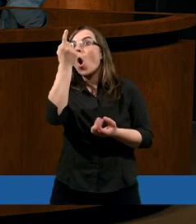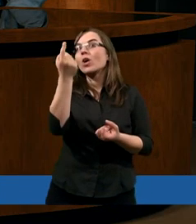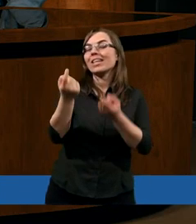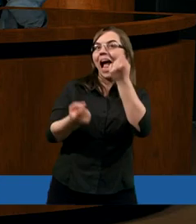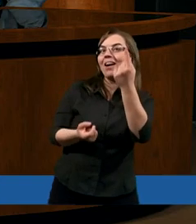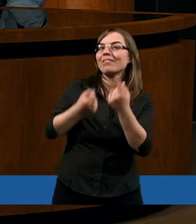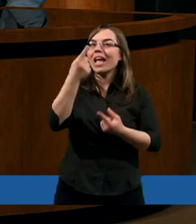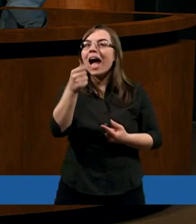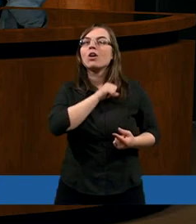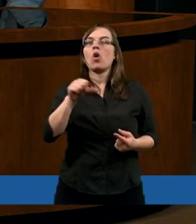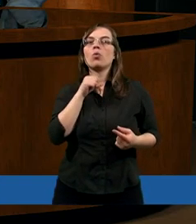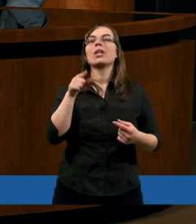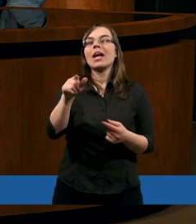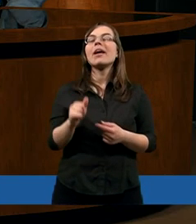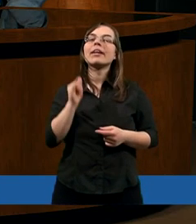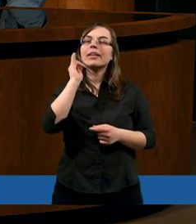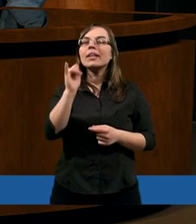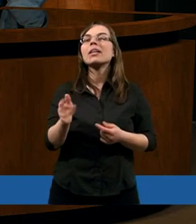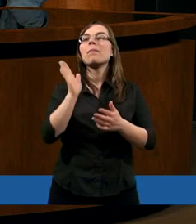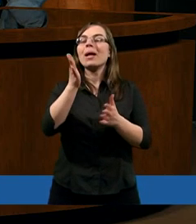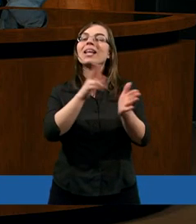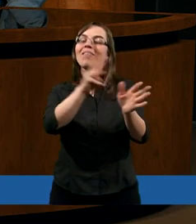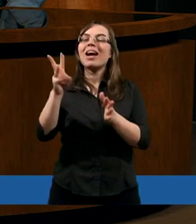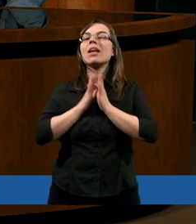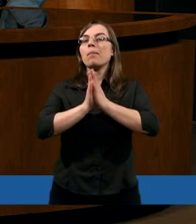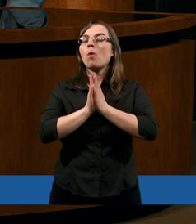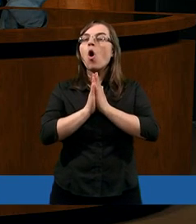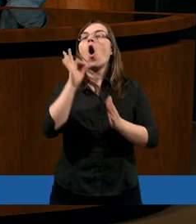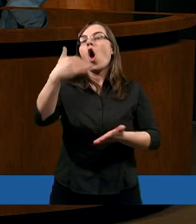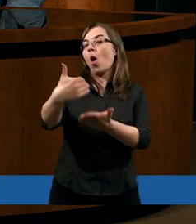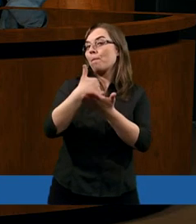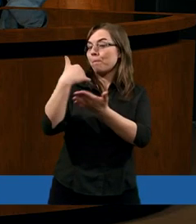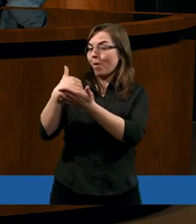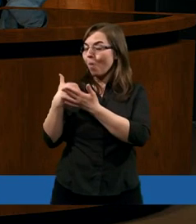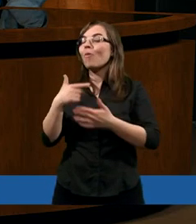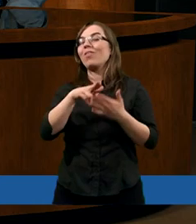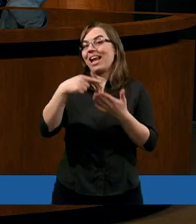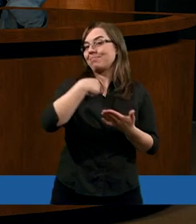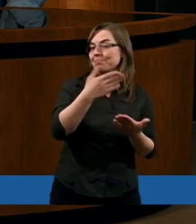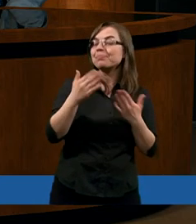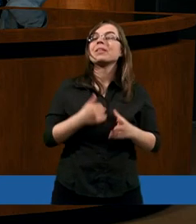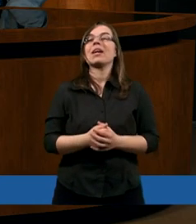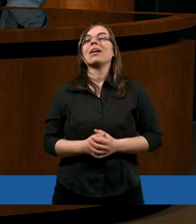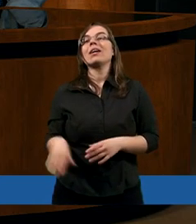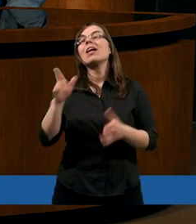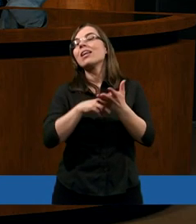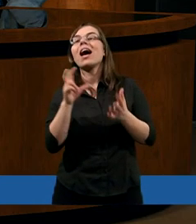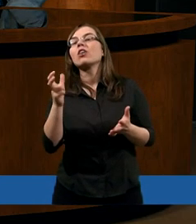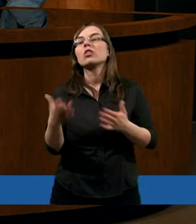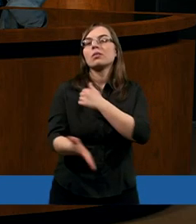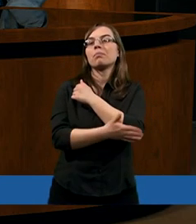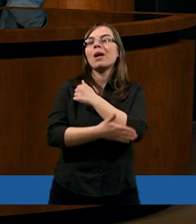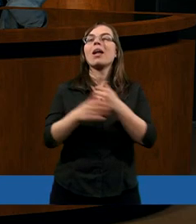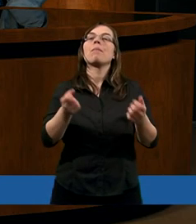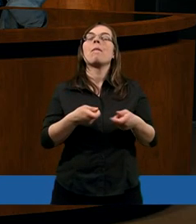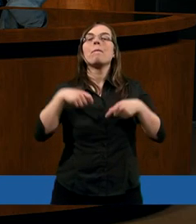no także jako starszemu, więc będę was prosił o pomoc. Na czym polega